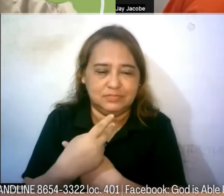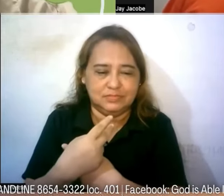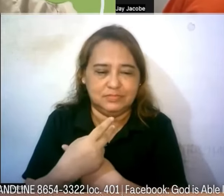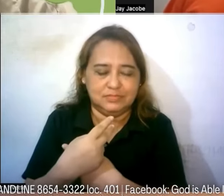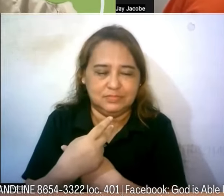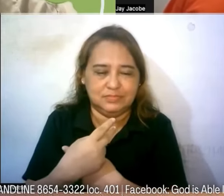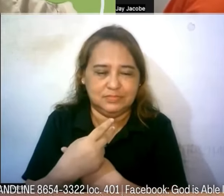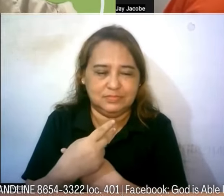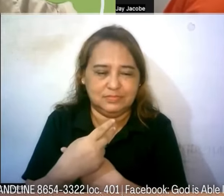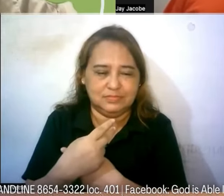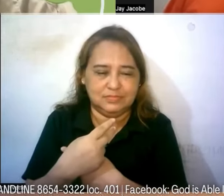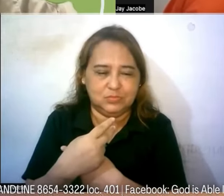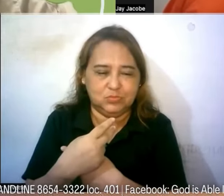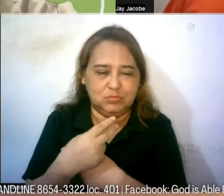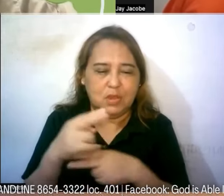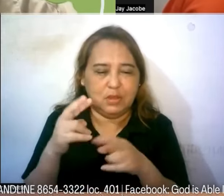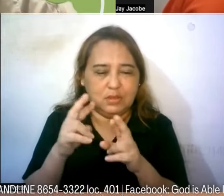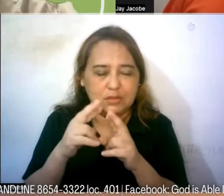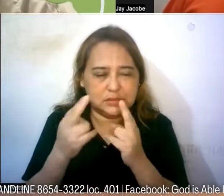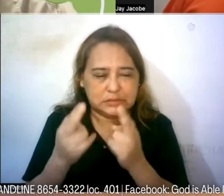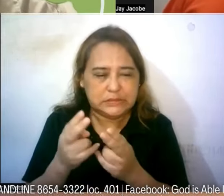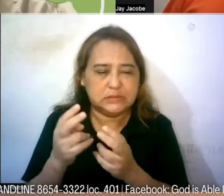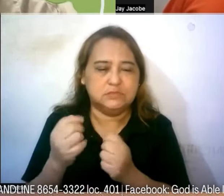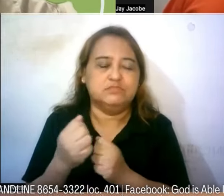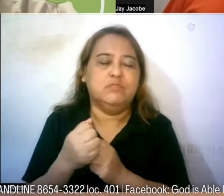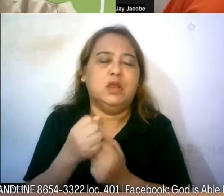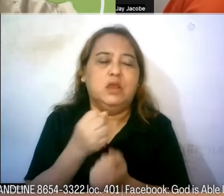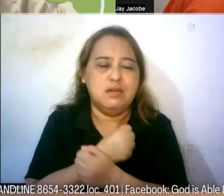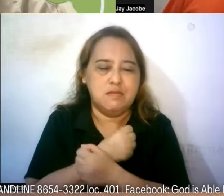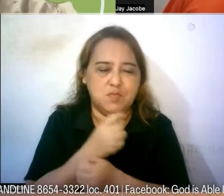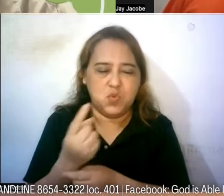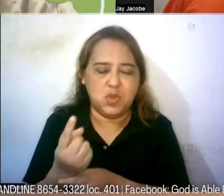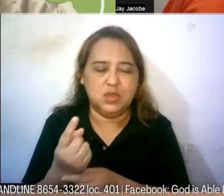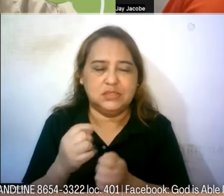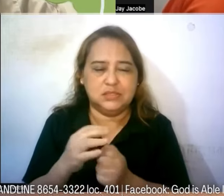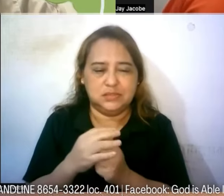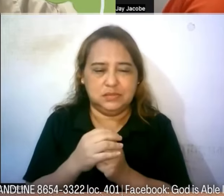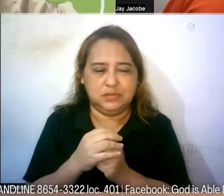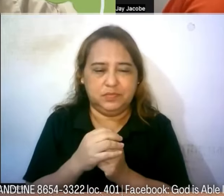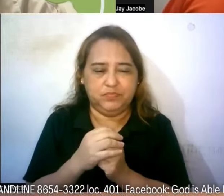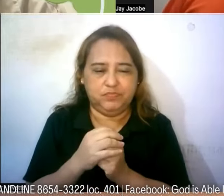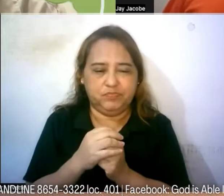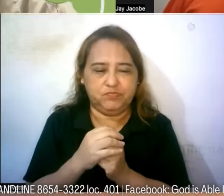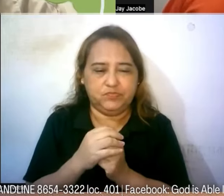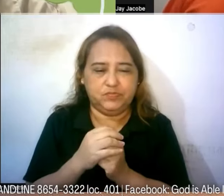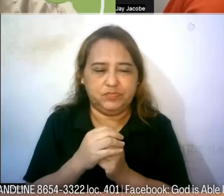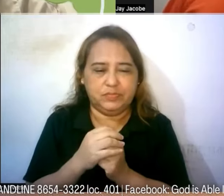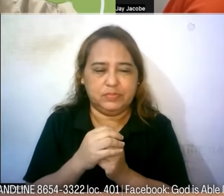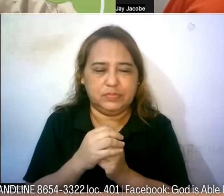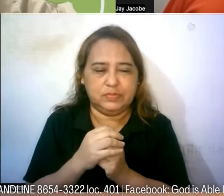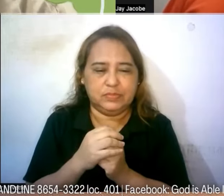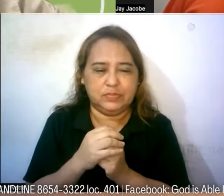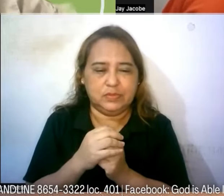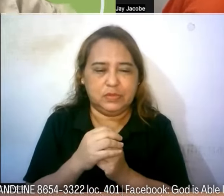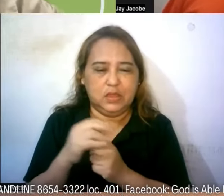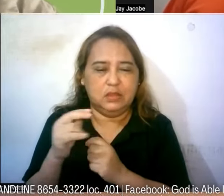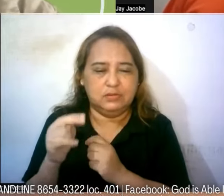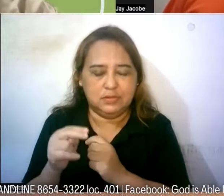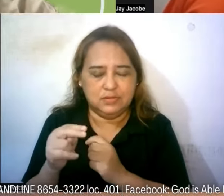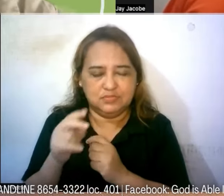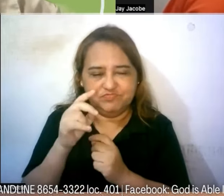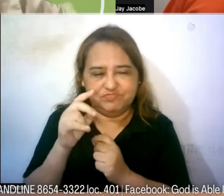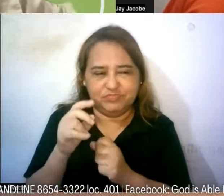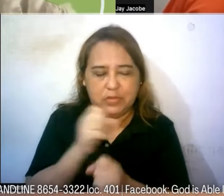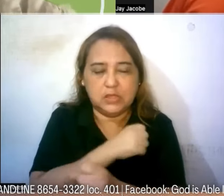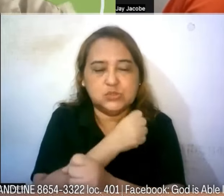sa buhay so yun po ang unang nakita ko pangalawa ay yun po ay kailangan talaga mong patatagi ng pananampalataya po natin sa ating